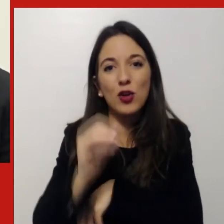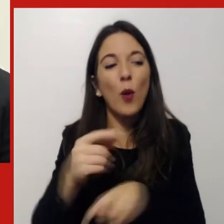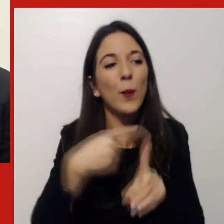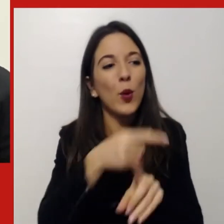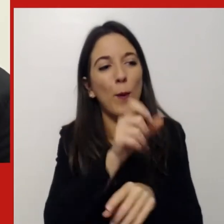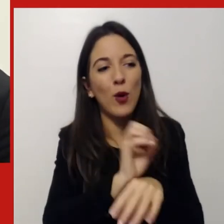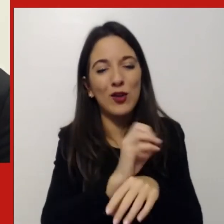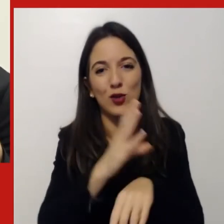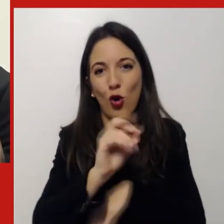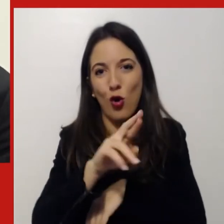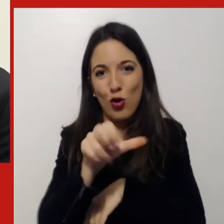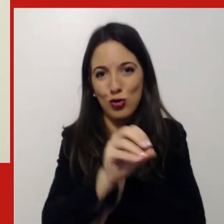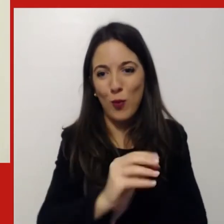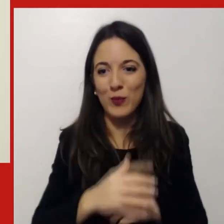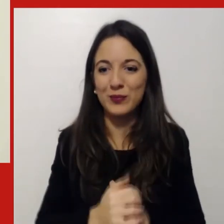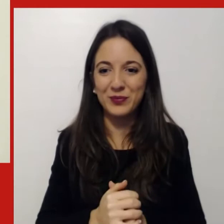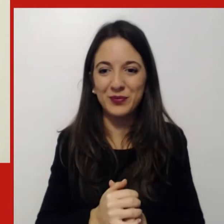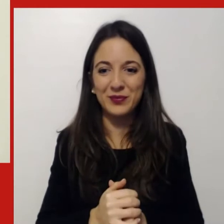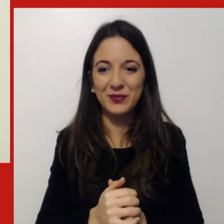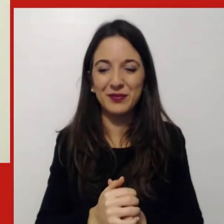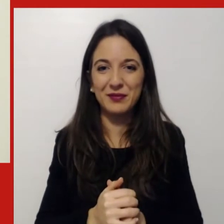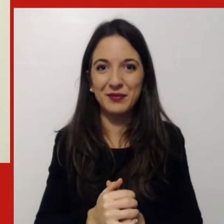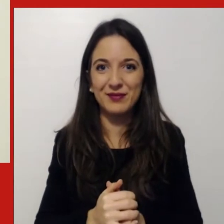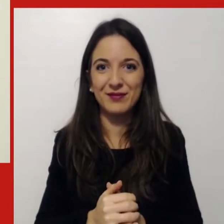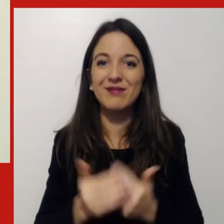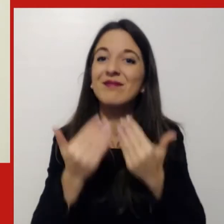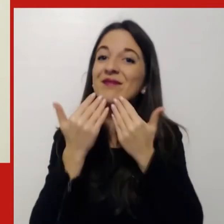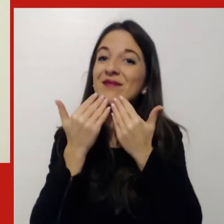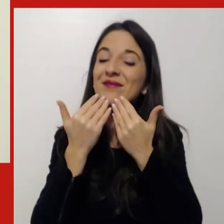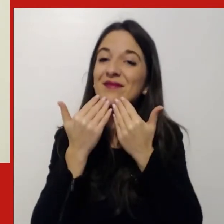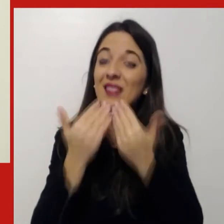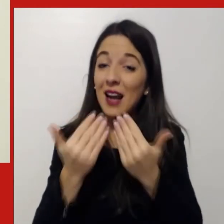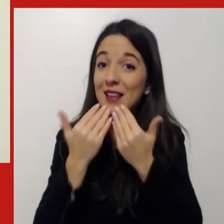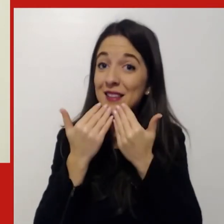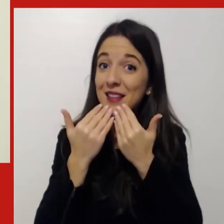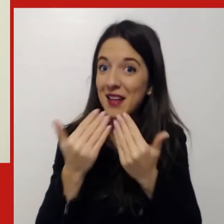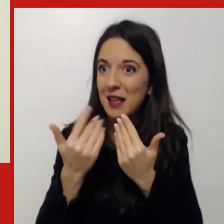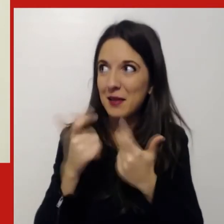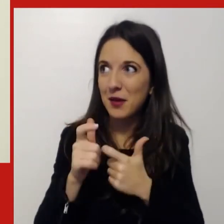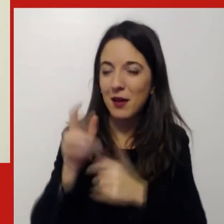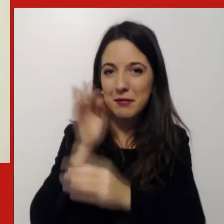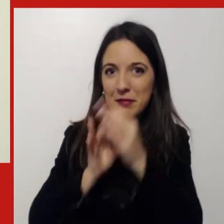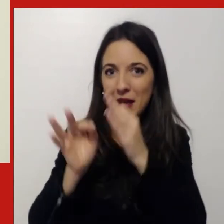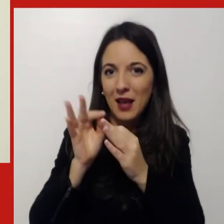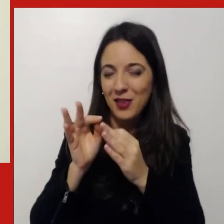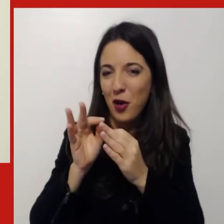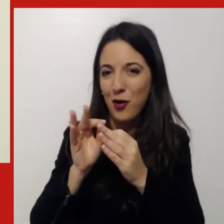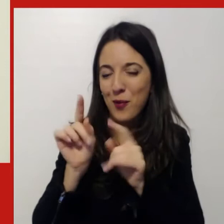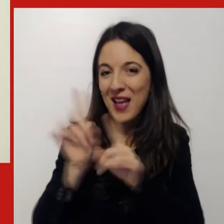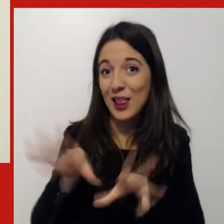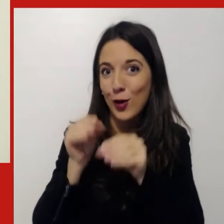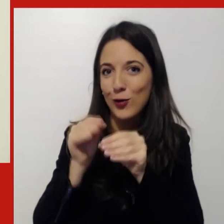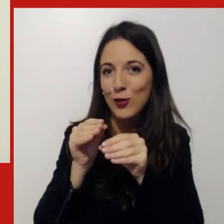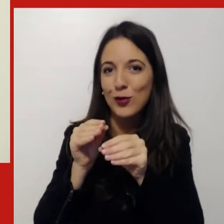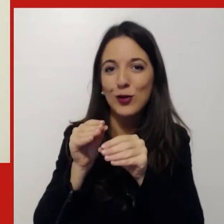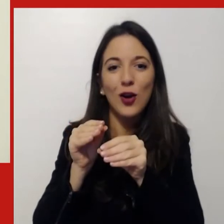per questo primo slancio per l'inizio di questo incontro molto interessante. Prima di cedere la parola al relatore di oggi è